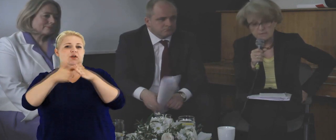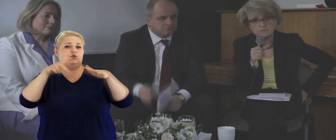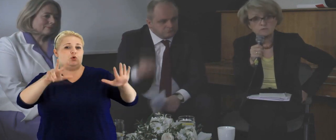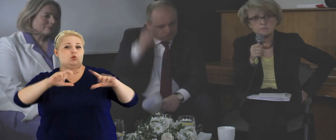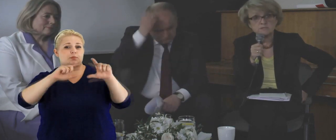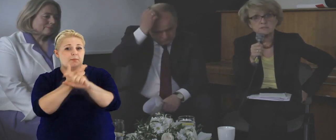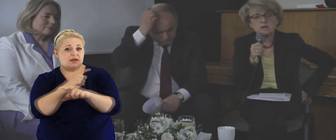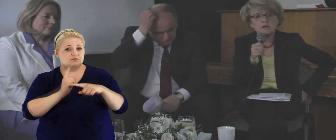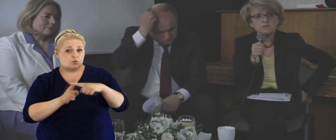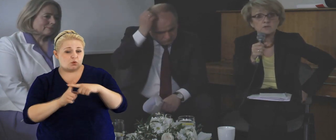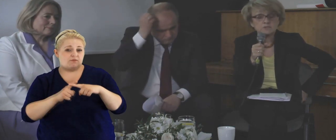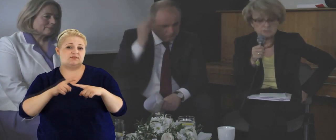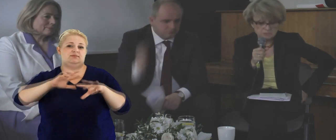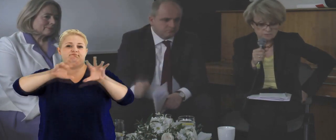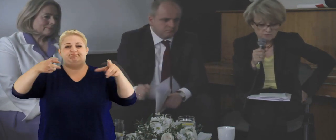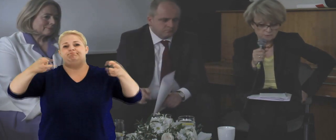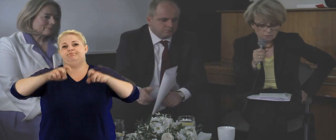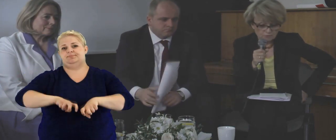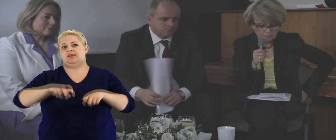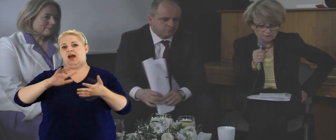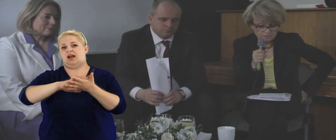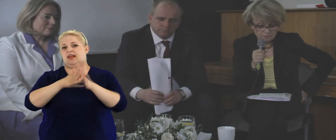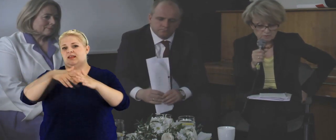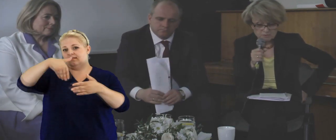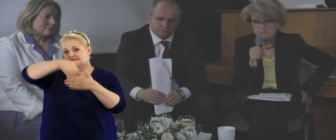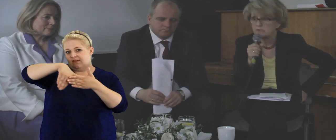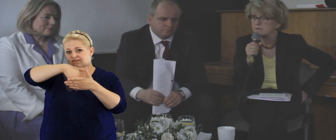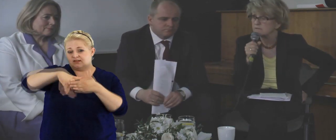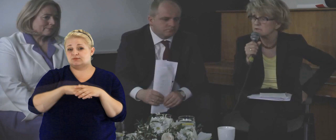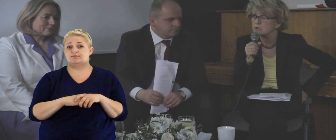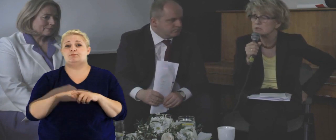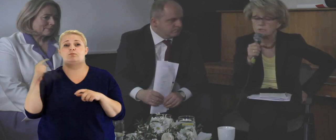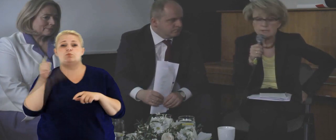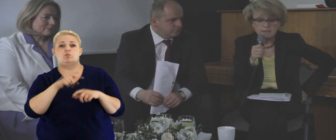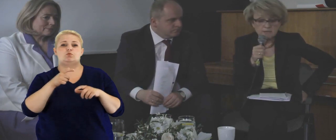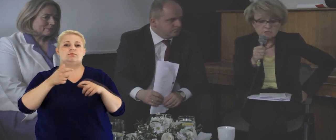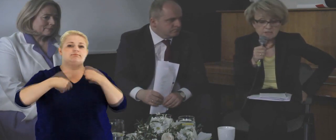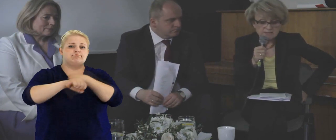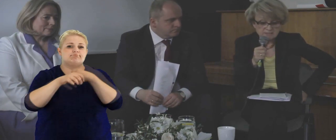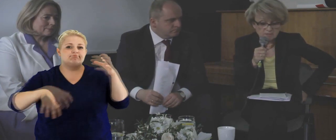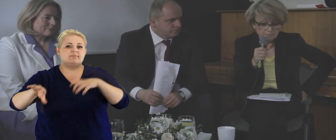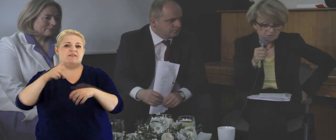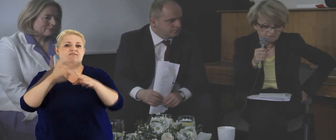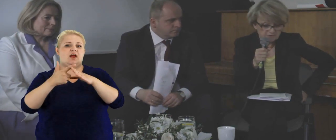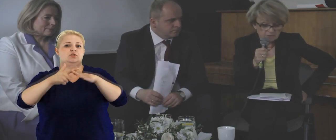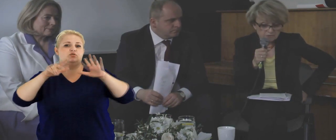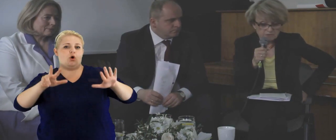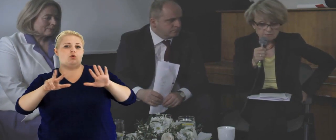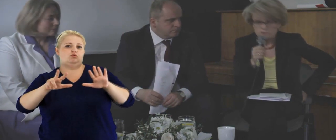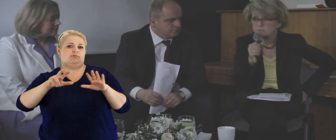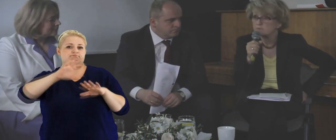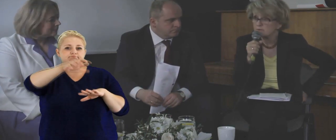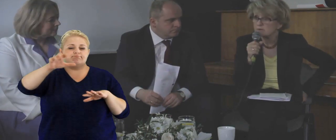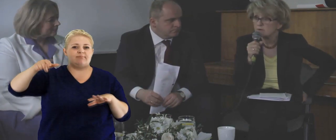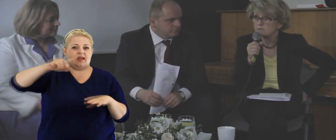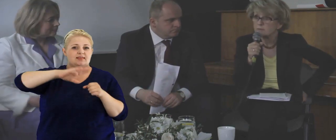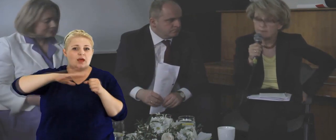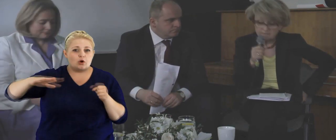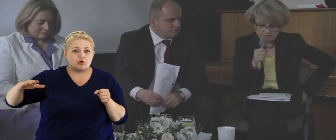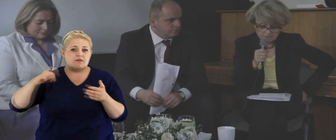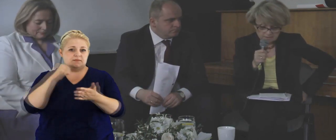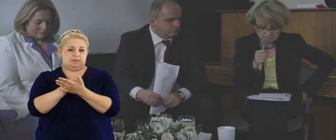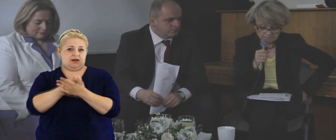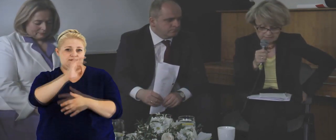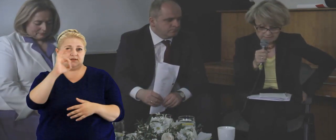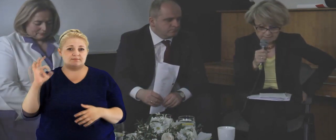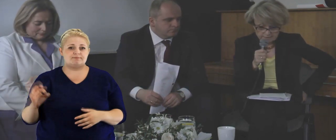Europejska, którym jest, tworzy się z 28 państw członkowskich rynek wewnętrzny i trzeba zastąpić 28 reżimów narodowych